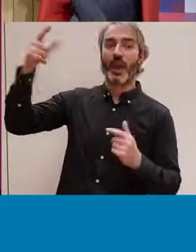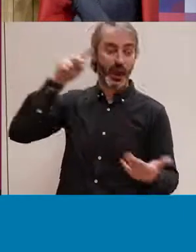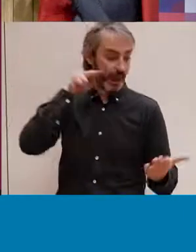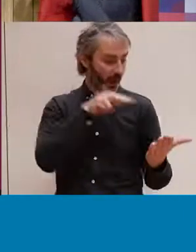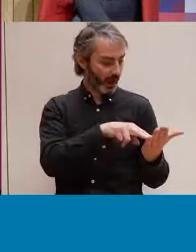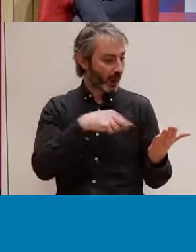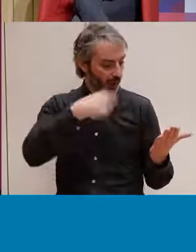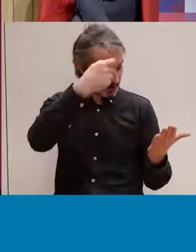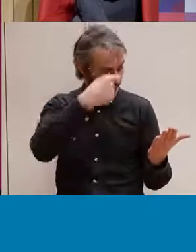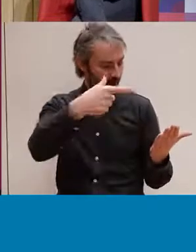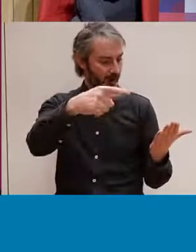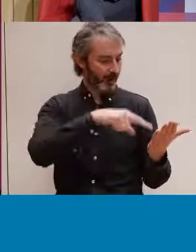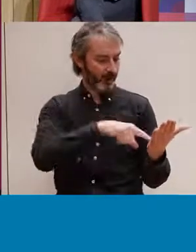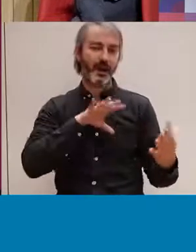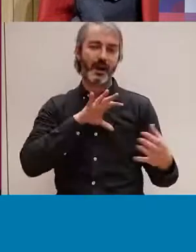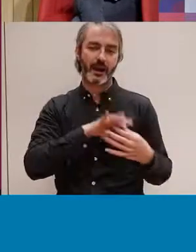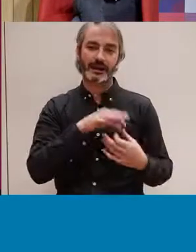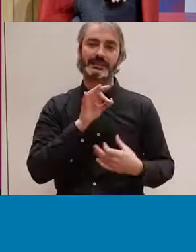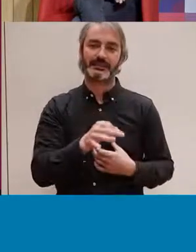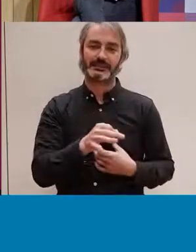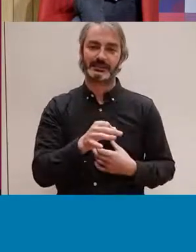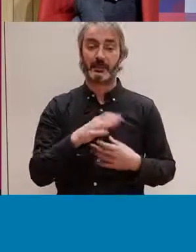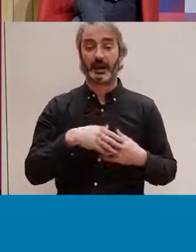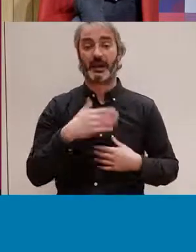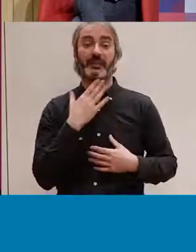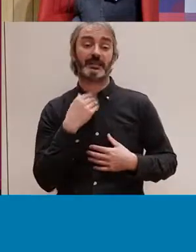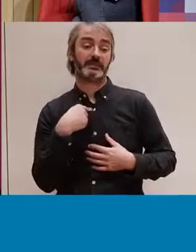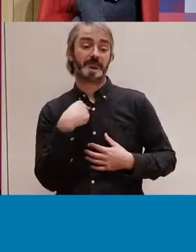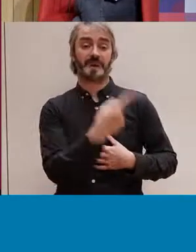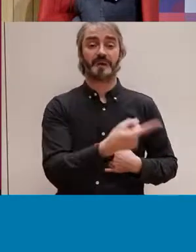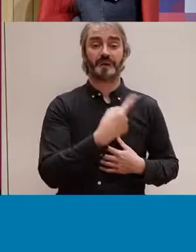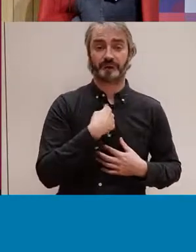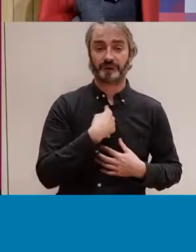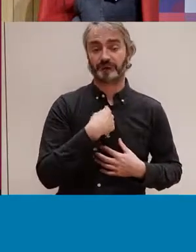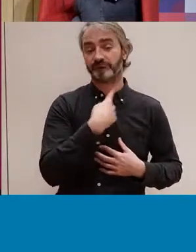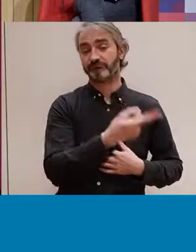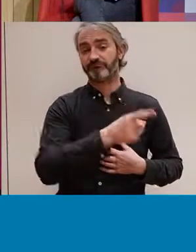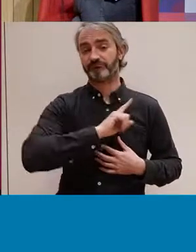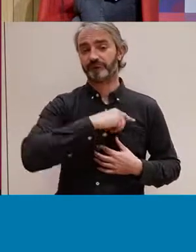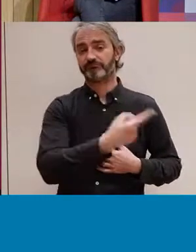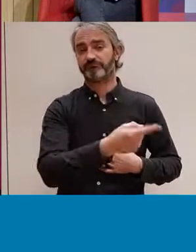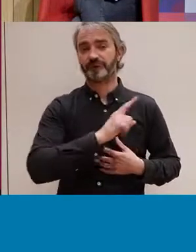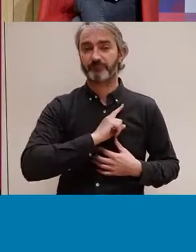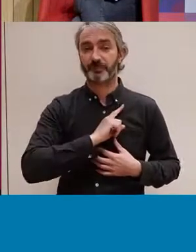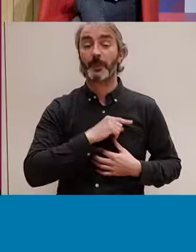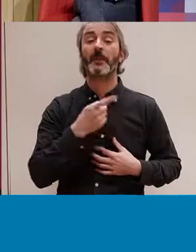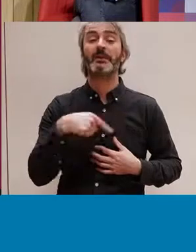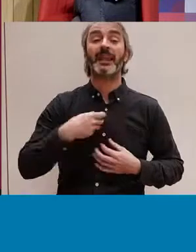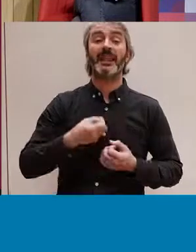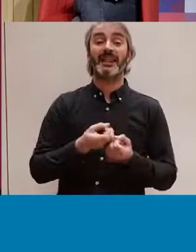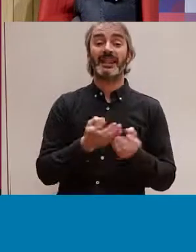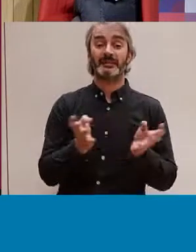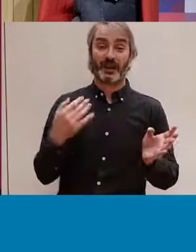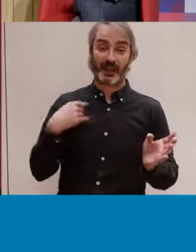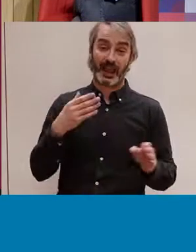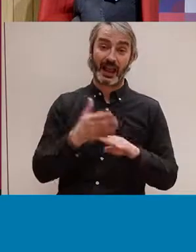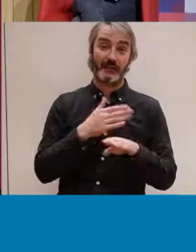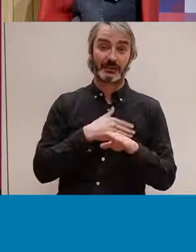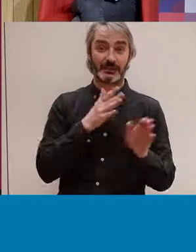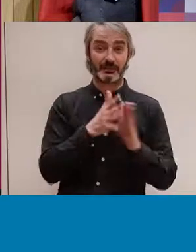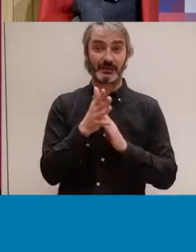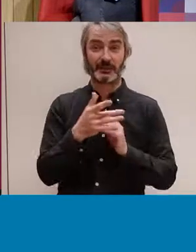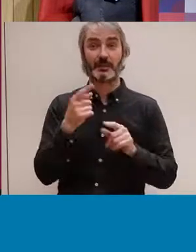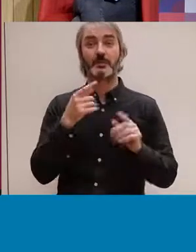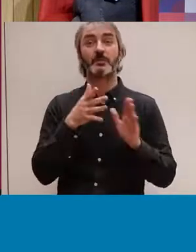subjectes de desig i que alhora podem ser subjectes desitjables, no? Llavors d'alguna manera incloure totes aquestes diversitats que ja hem anat anomenant perquè